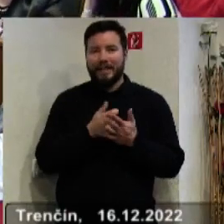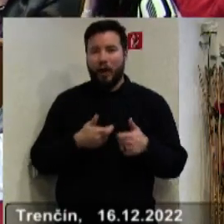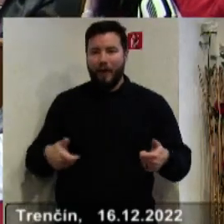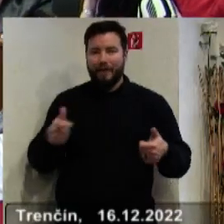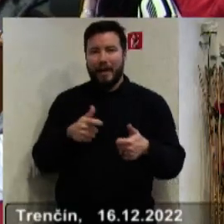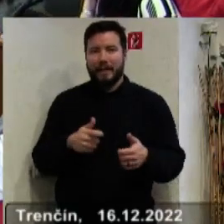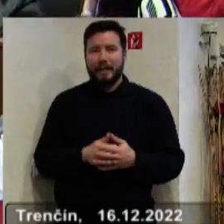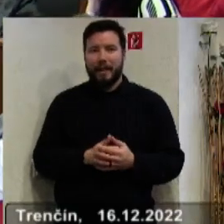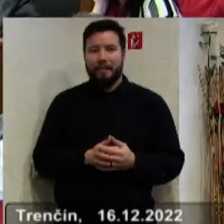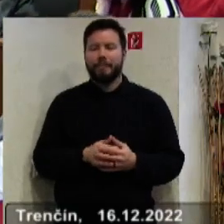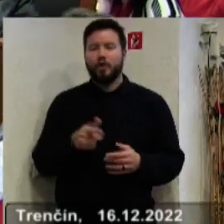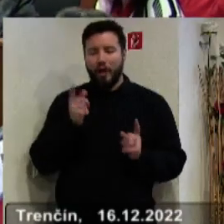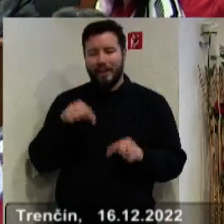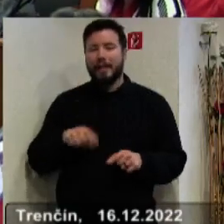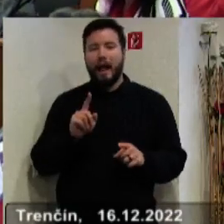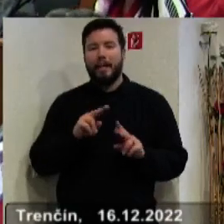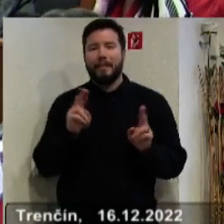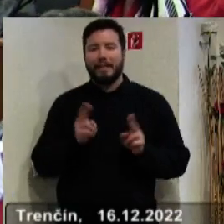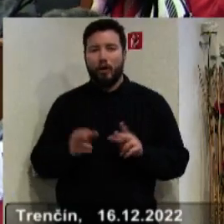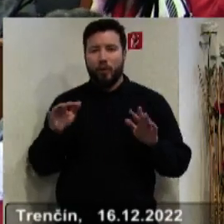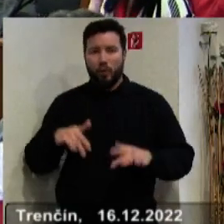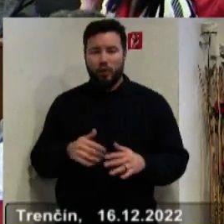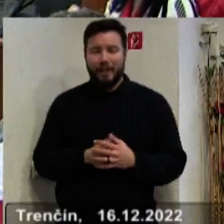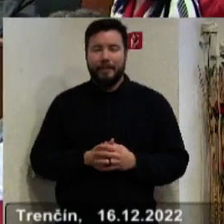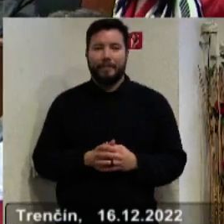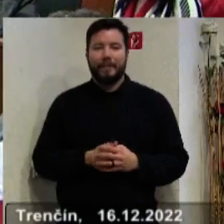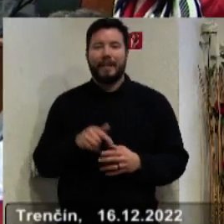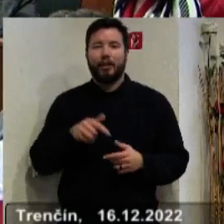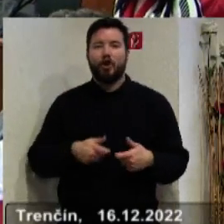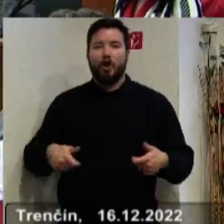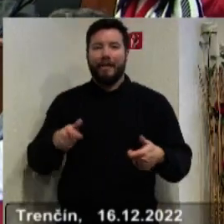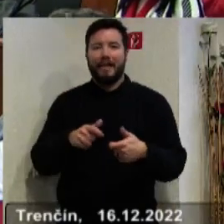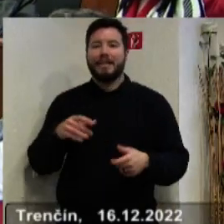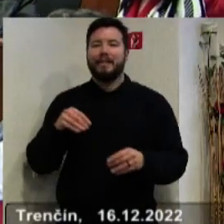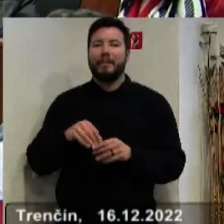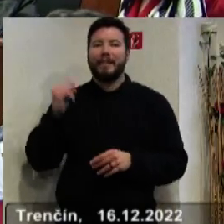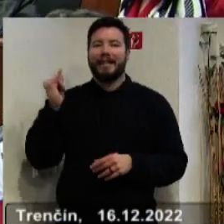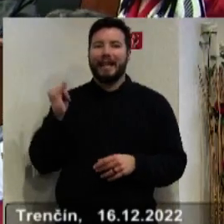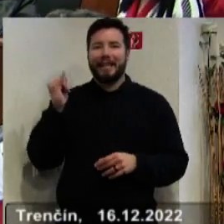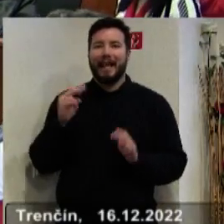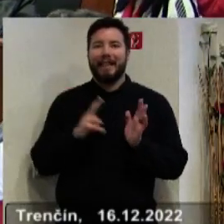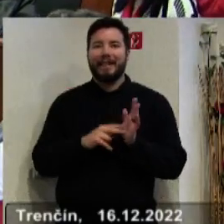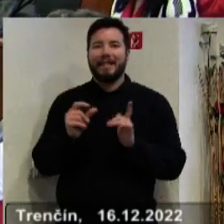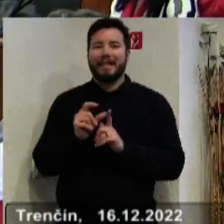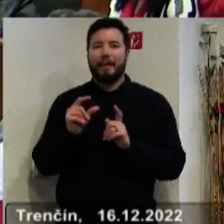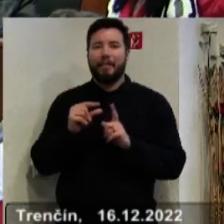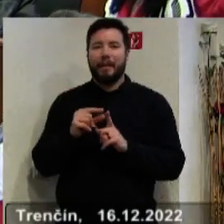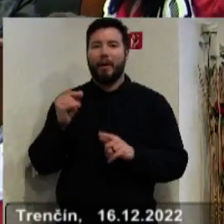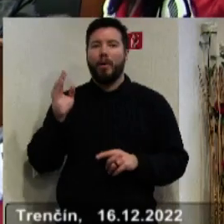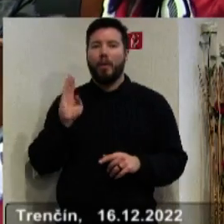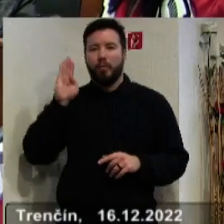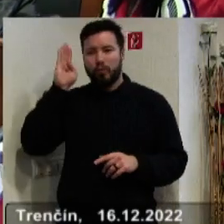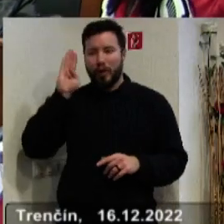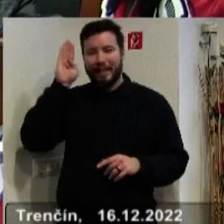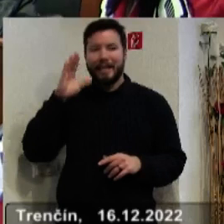konferencia s medzinárodnou účasťou. Na tejto konferencie vystúpil aj riaditeľ NSP Bojnice, pan